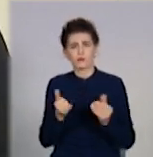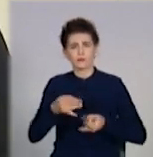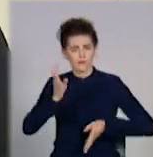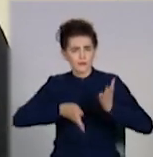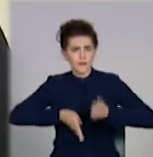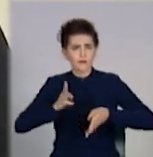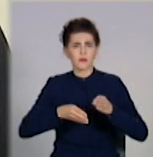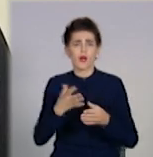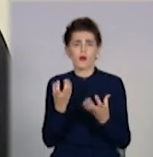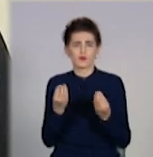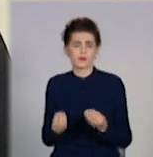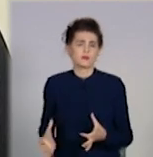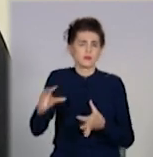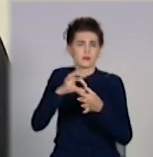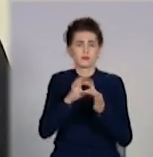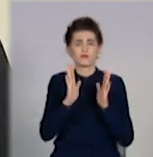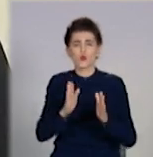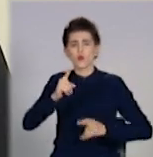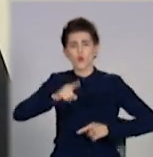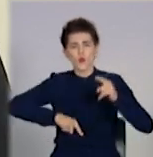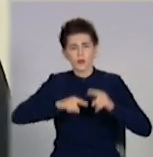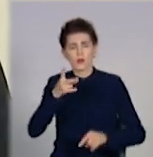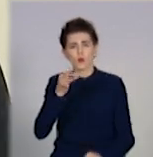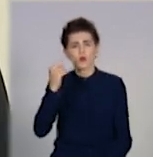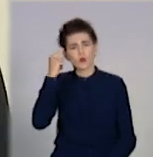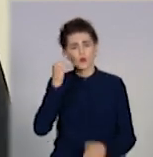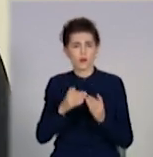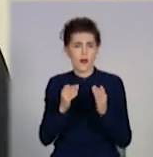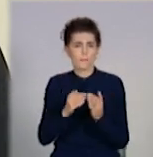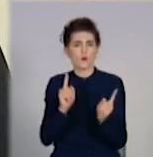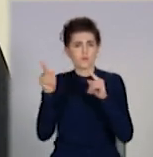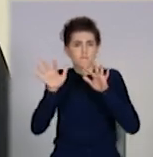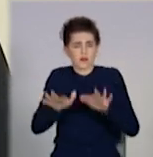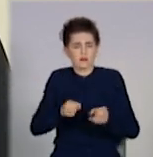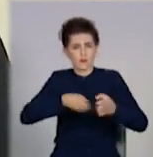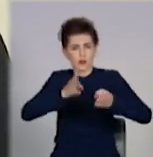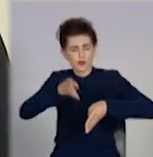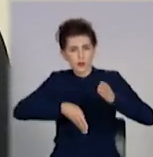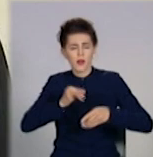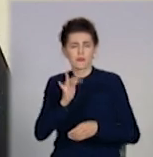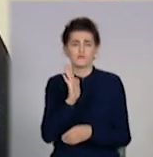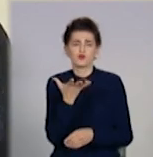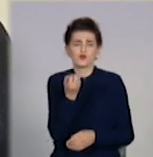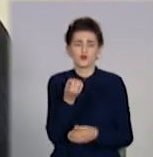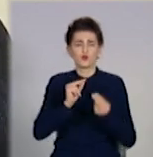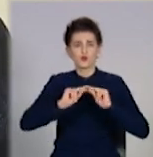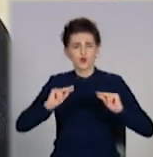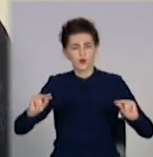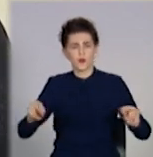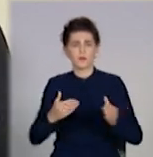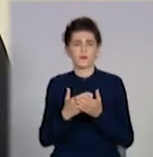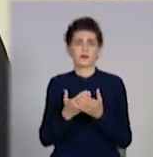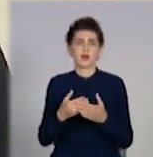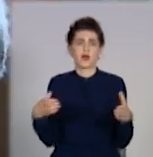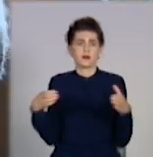Також присоединяться батьки. Батьки візьмуть роботу додому. І присоединяться вчителя, ще вчителя